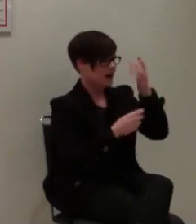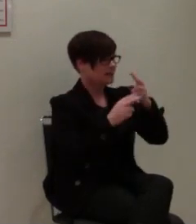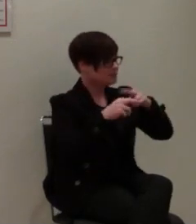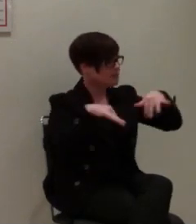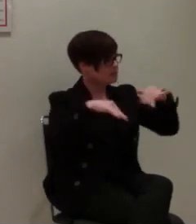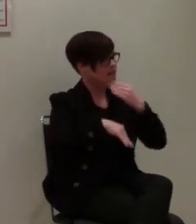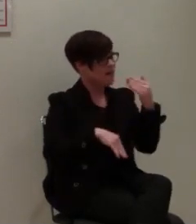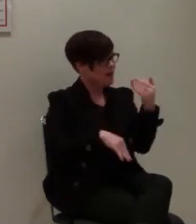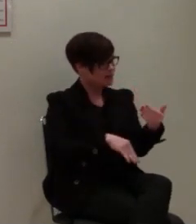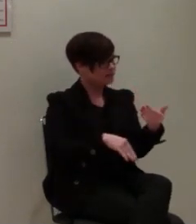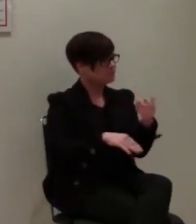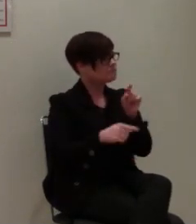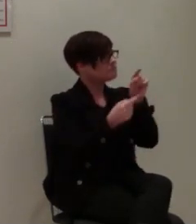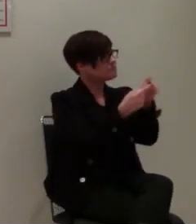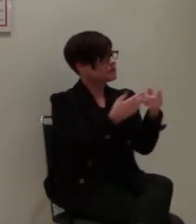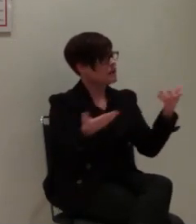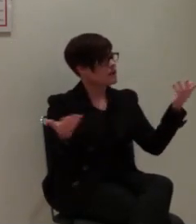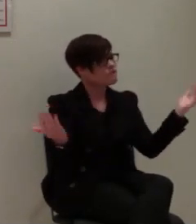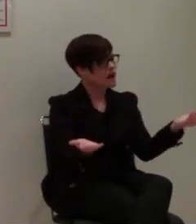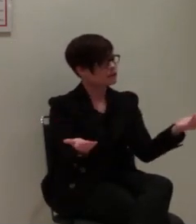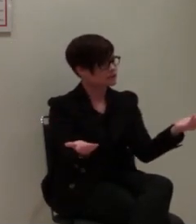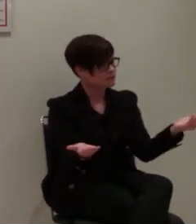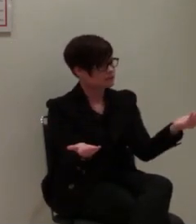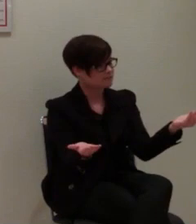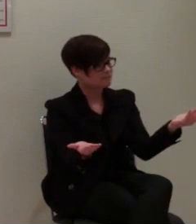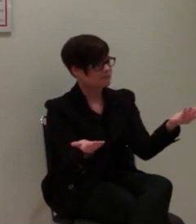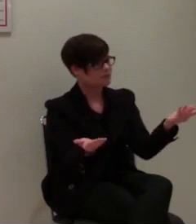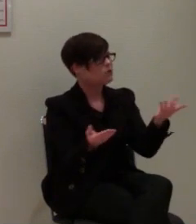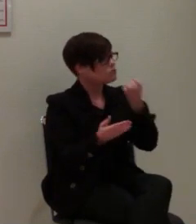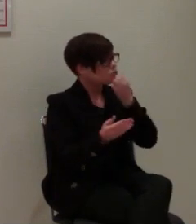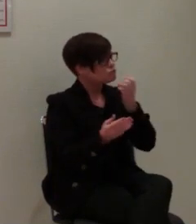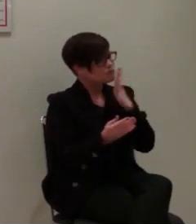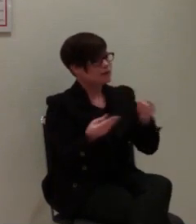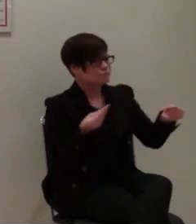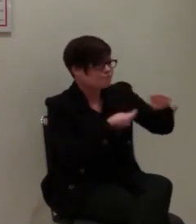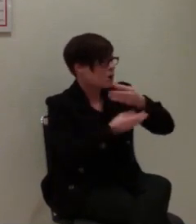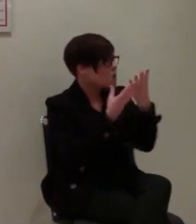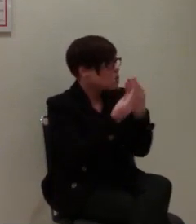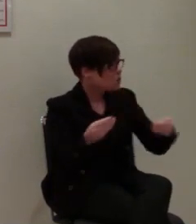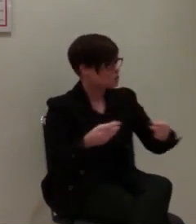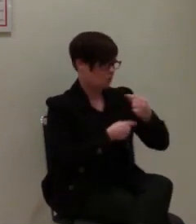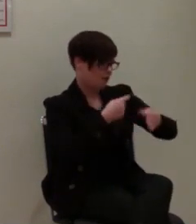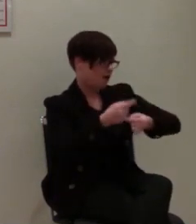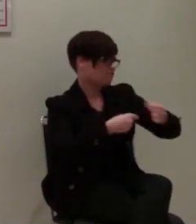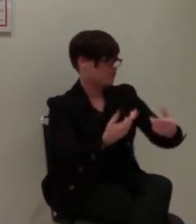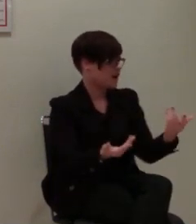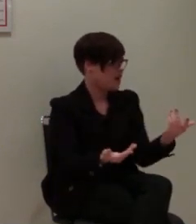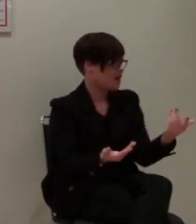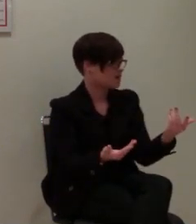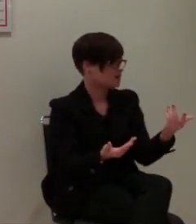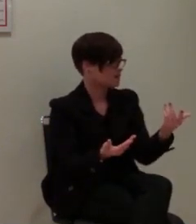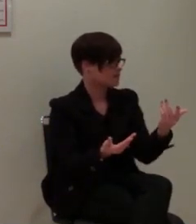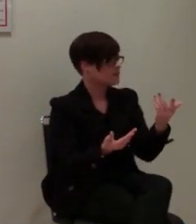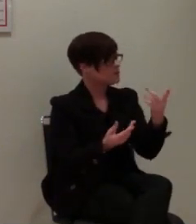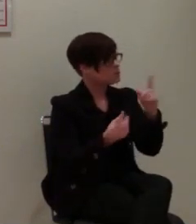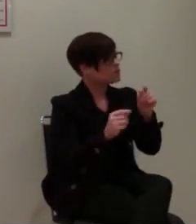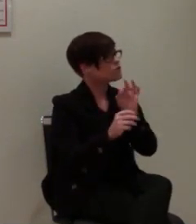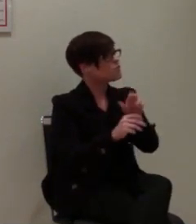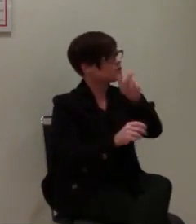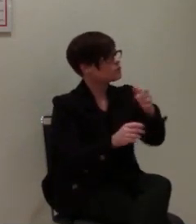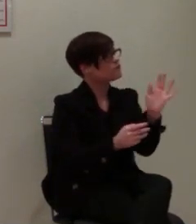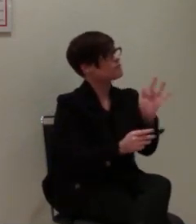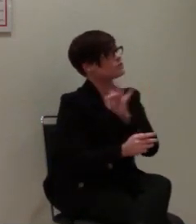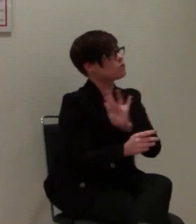Hessen hat sich zum Ziel gemacht, Lösungen zu entwickeln, die alle von sozialen Ausgrenzungen